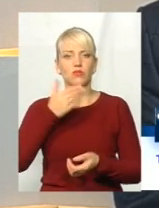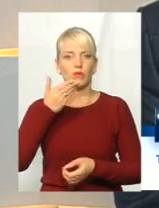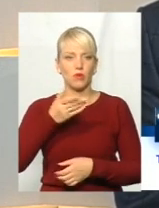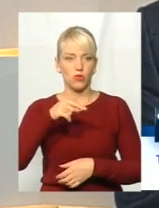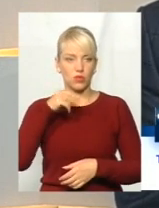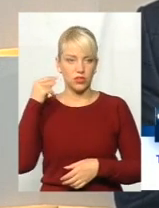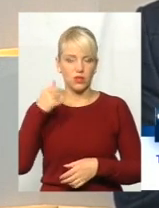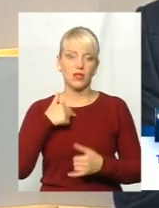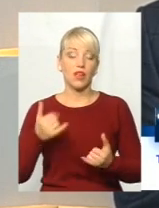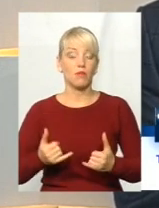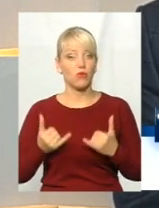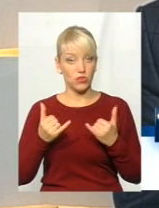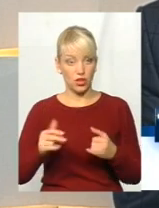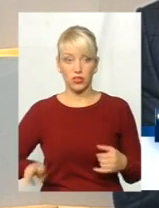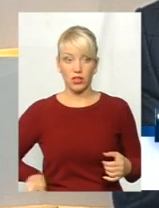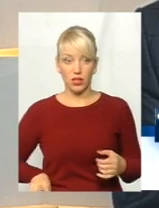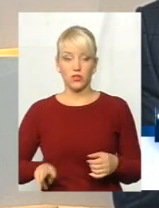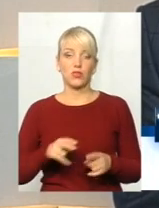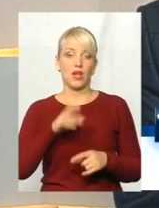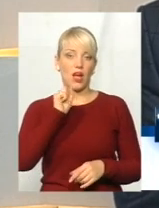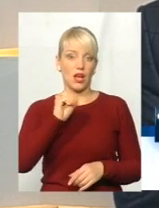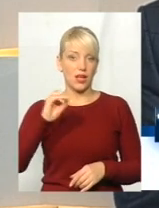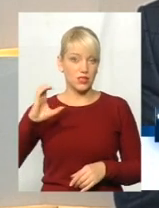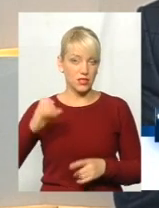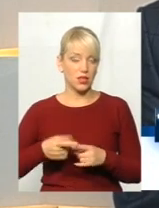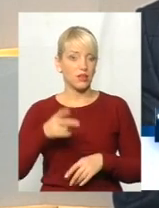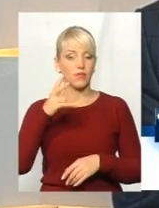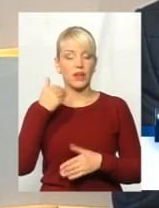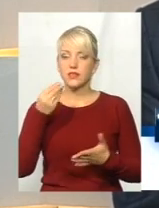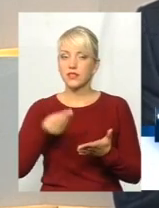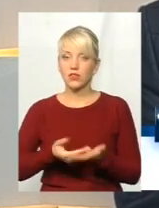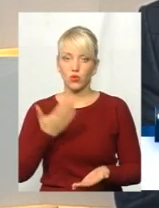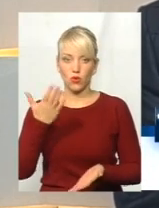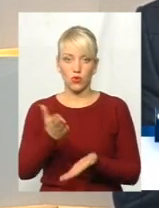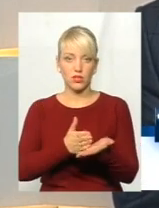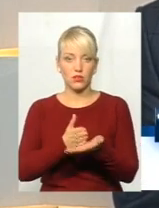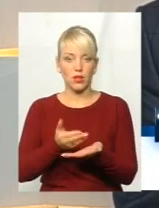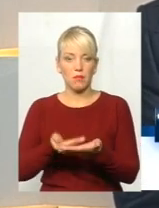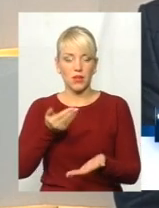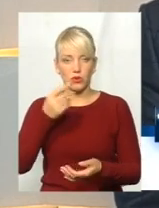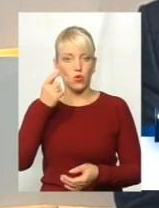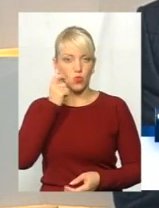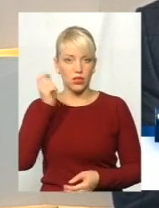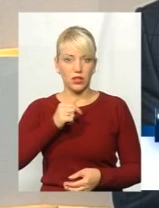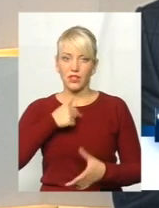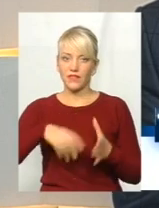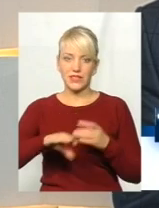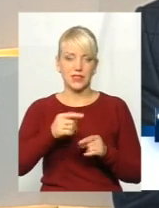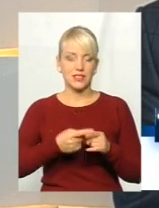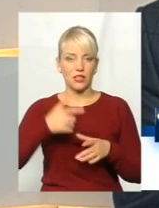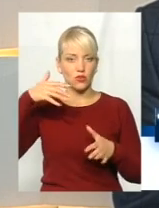поважаю директора атомної станції, я ціную його заслуги перед Україною, я все це розумію.